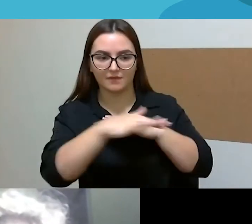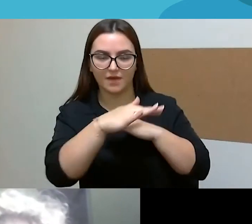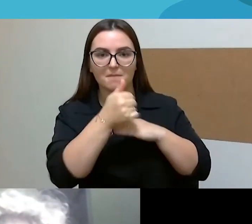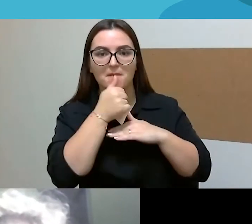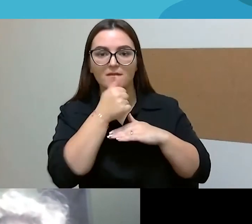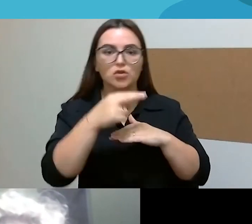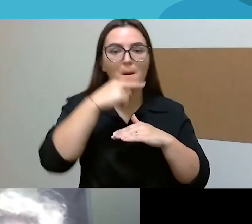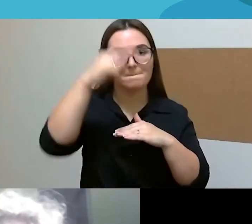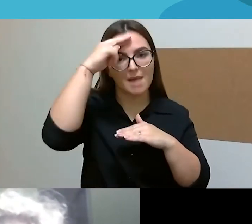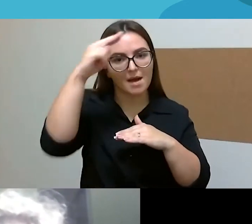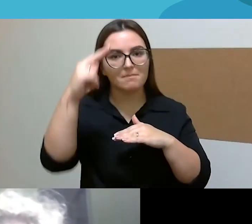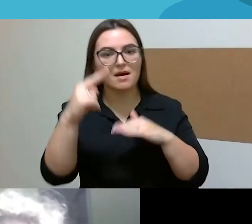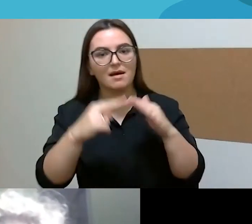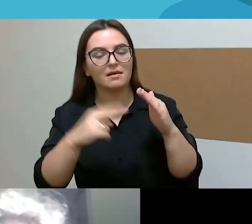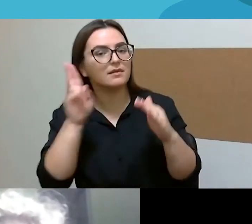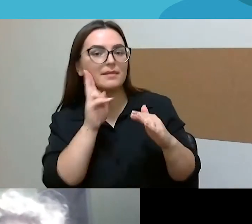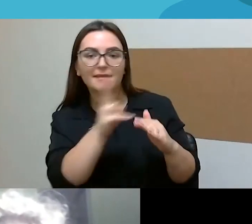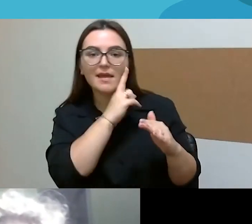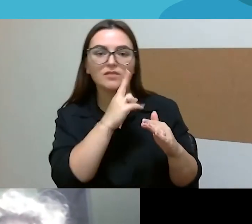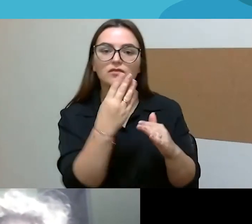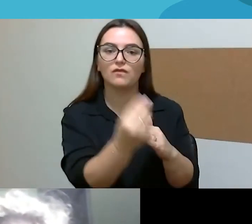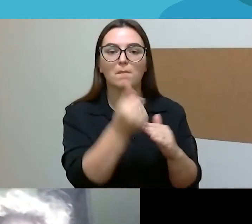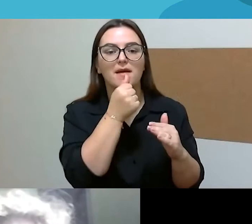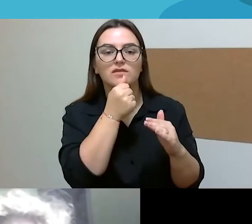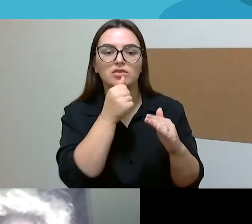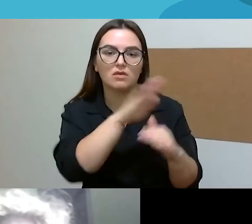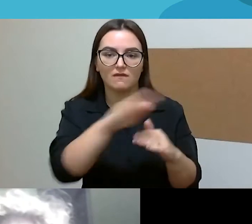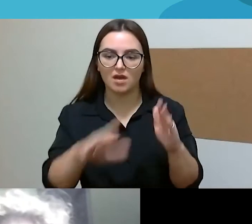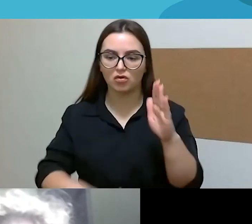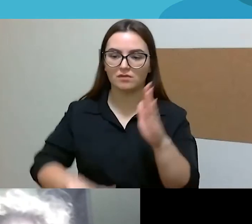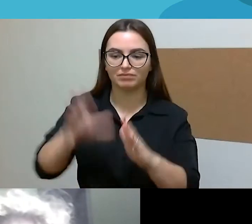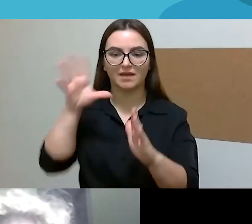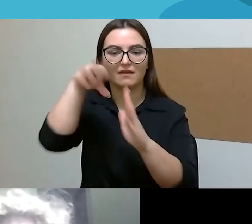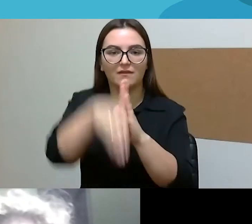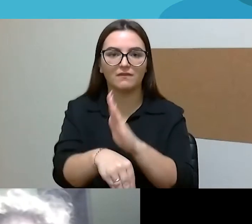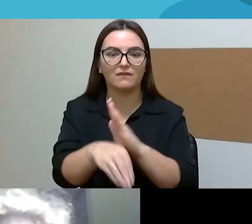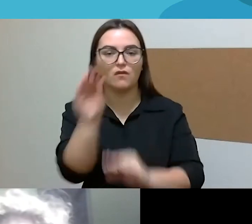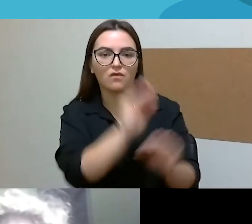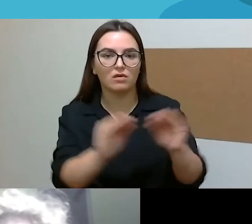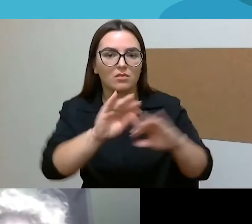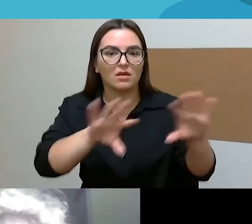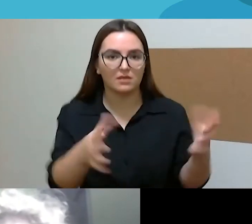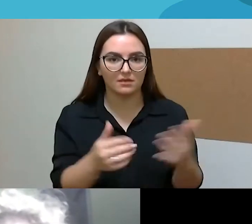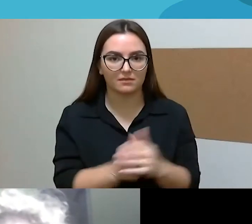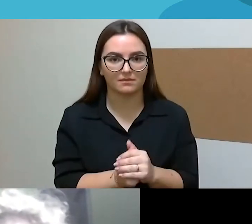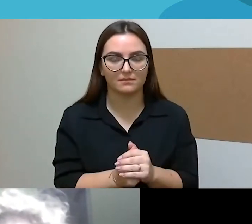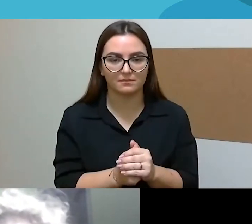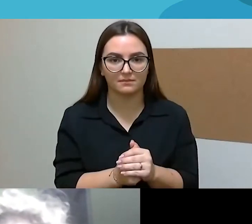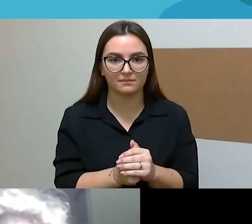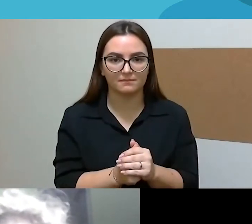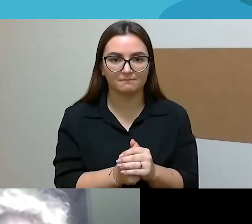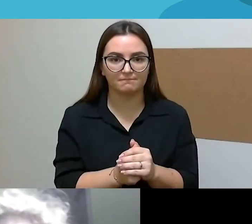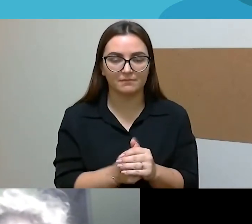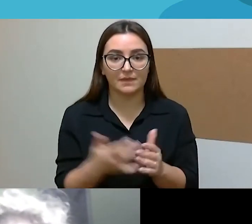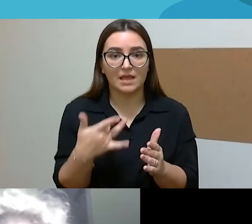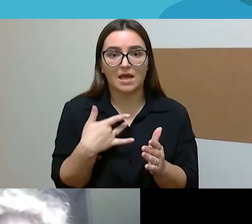versus tėtis ir tėčio įsitraukimo klausimą į vaiko gyvenimą. Ta prasme, kaip tai yra daroma. Tai